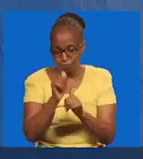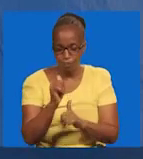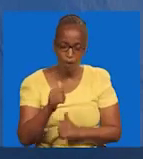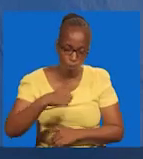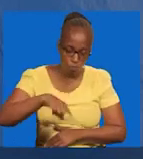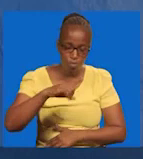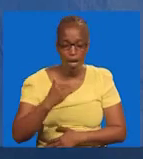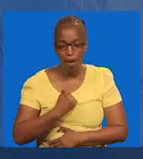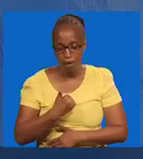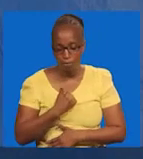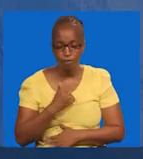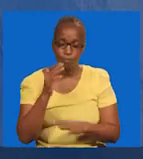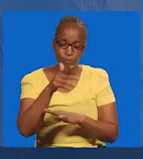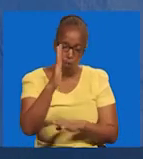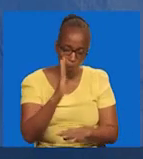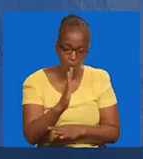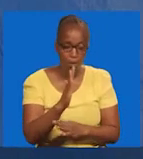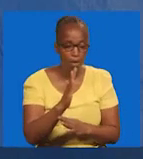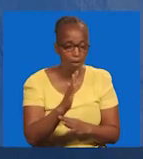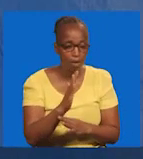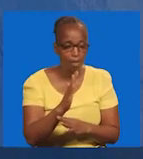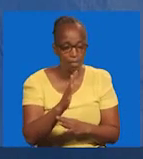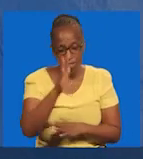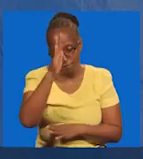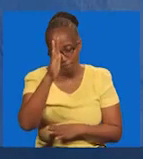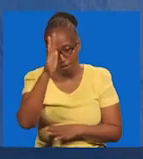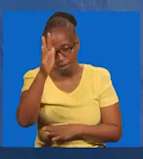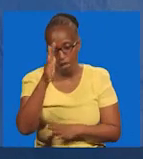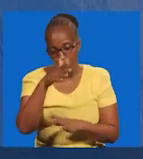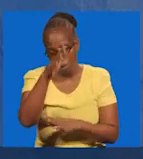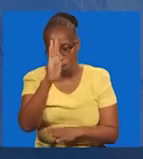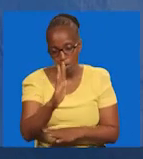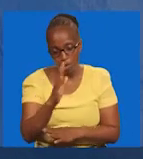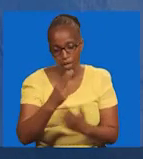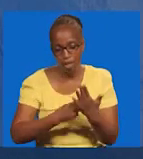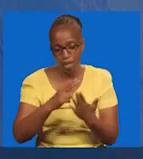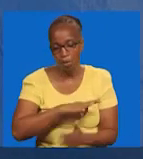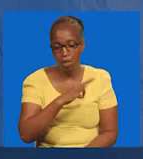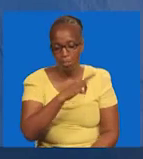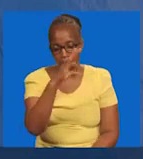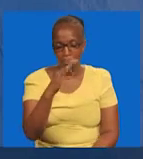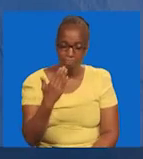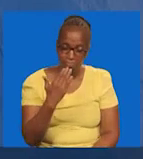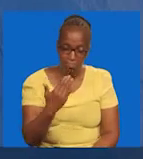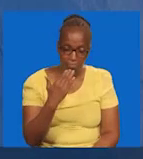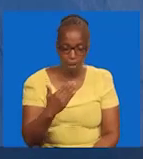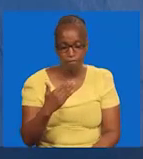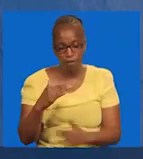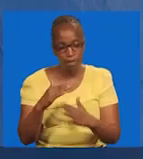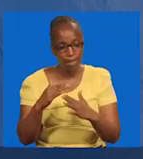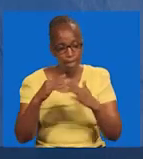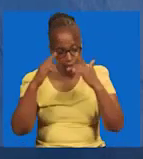kwa wokofu, tulio nao. Mungu baba, mungu mwana, tunasema ni ya sante, kwa ushindi